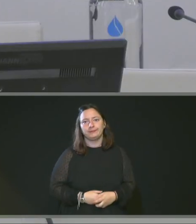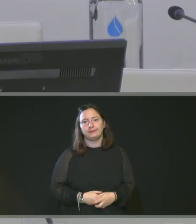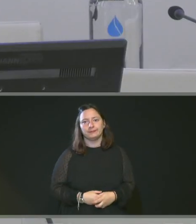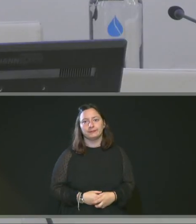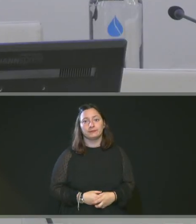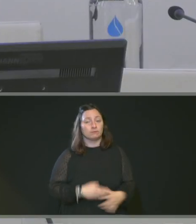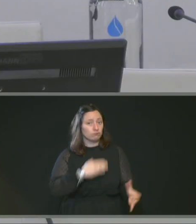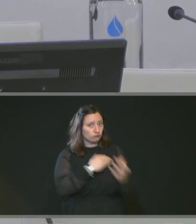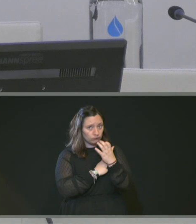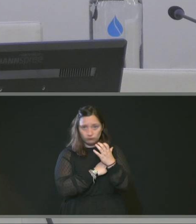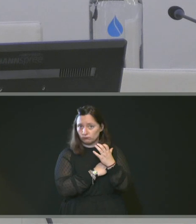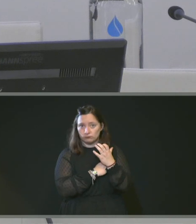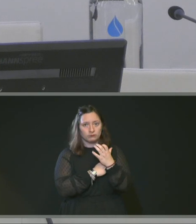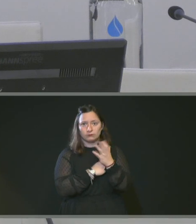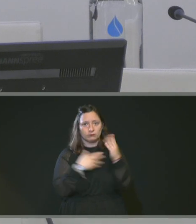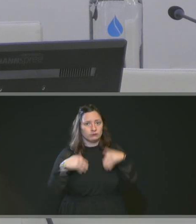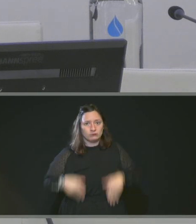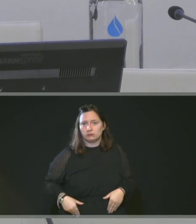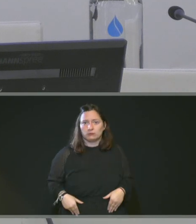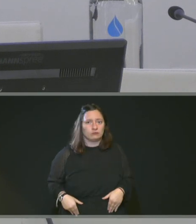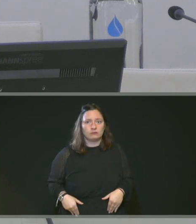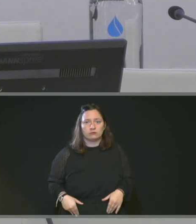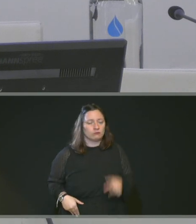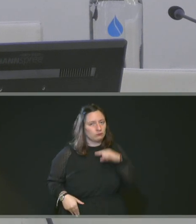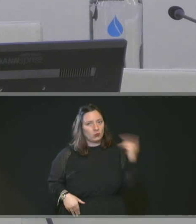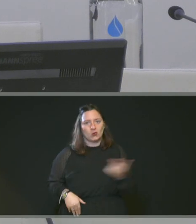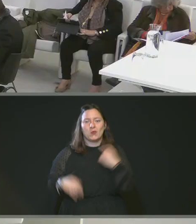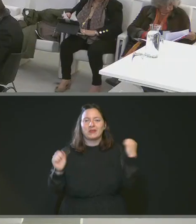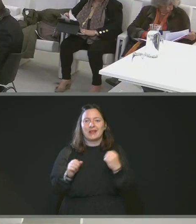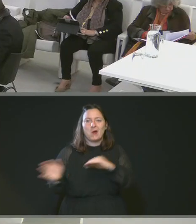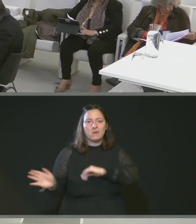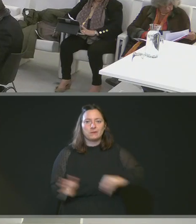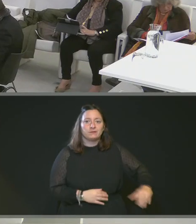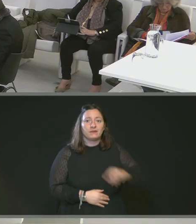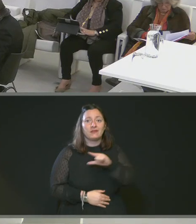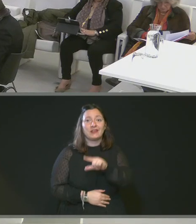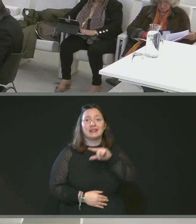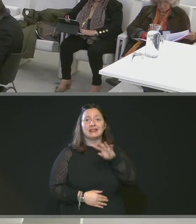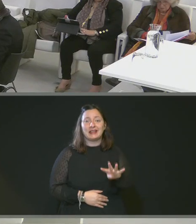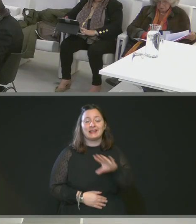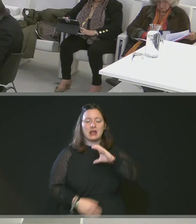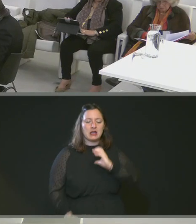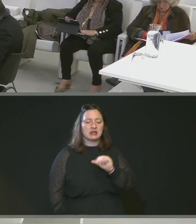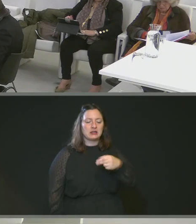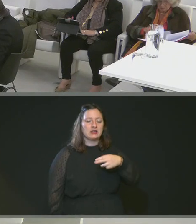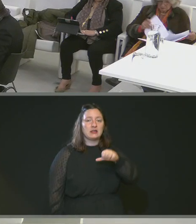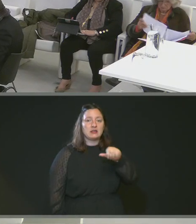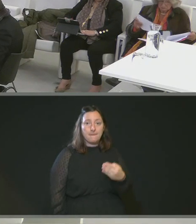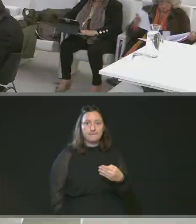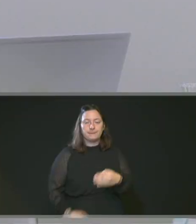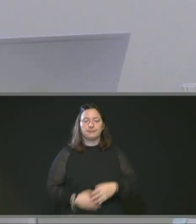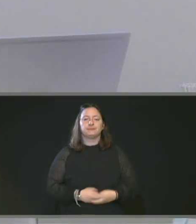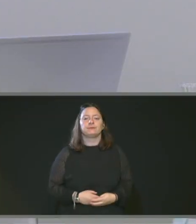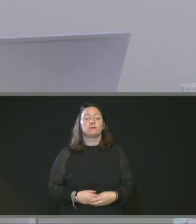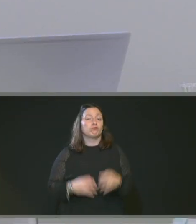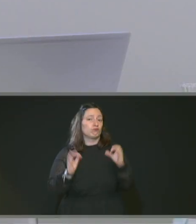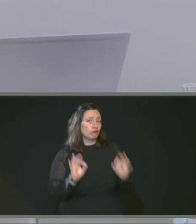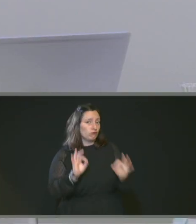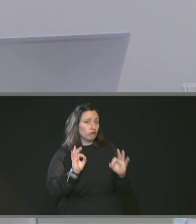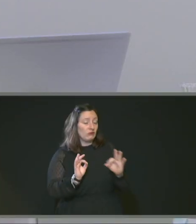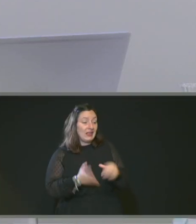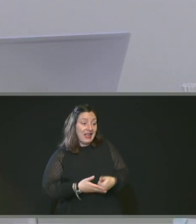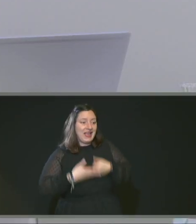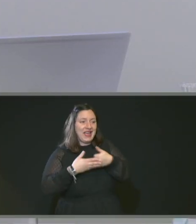Pas de vote contre, je suppose, pas d'abstention, unanimité. Numéro 24, le CNAM. Le CNAM, effectivement, c'est une aide à l